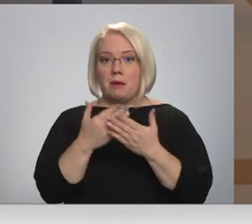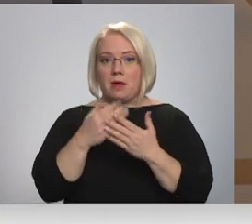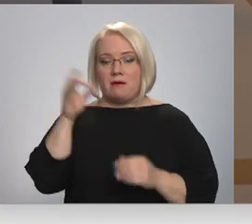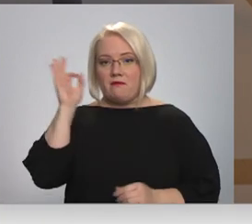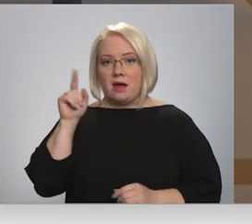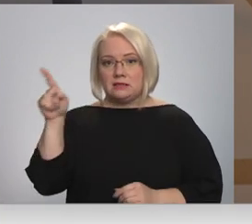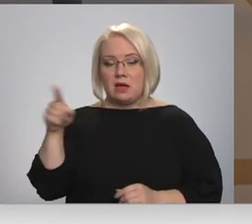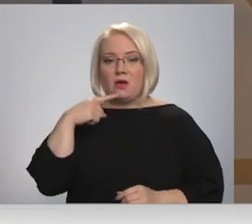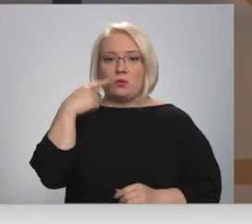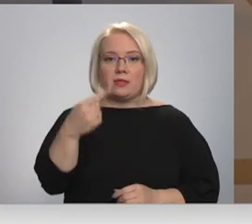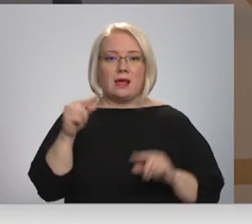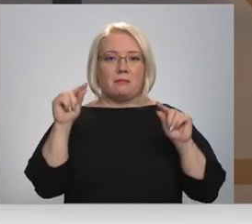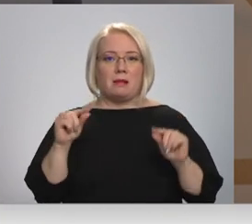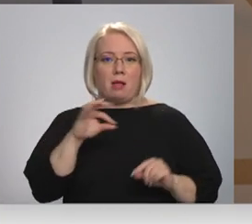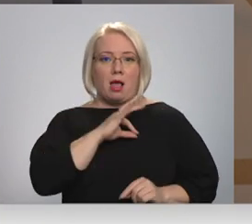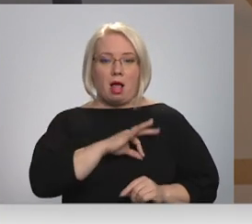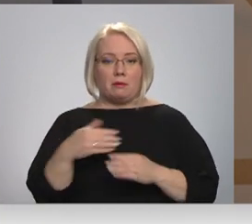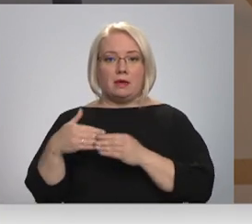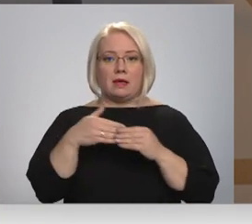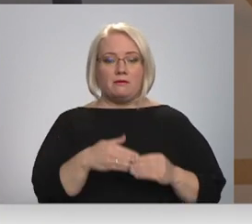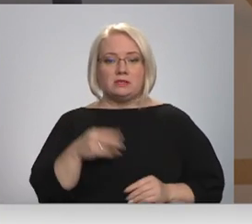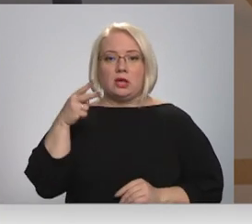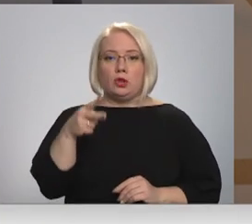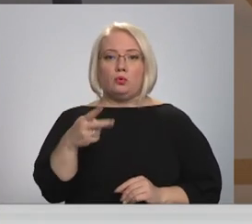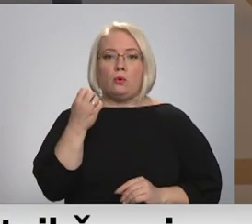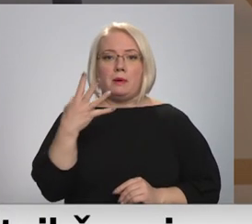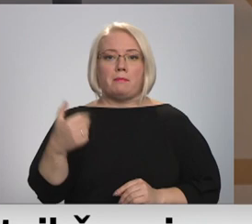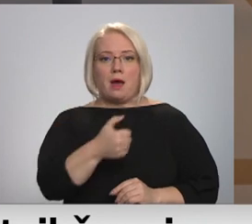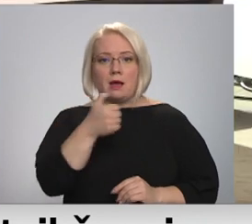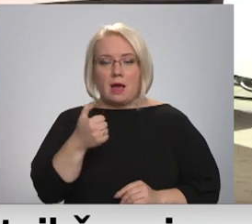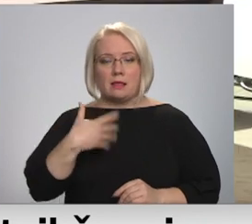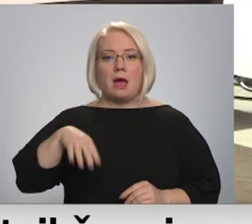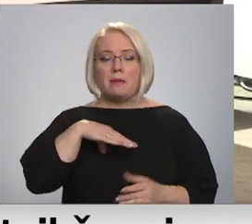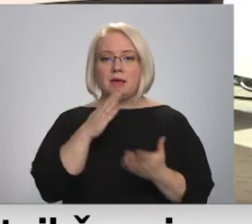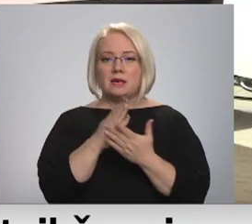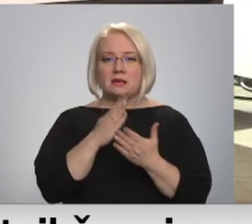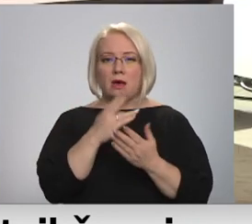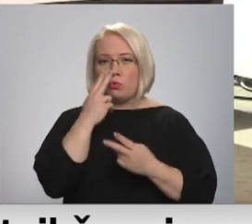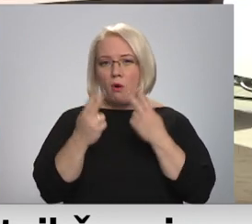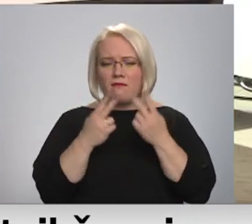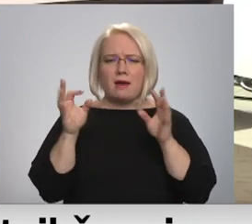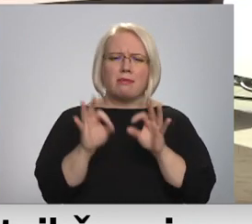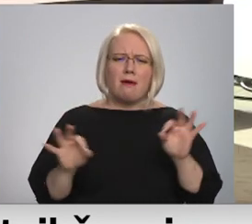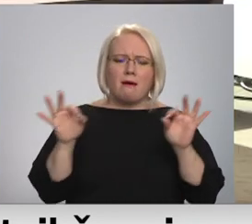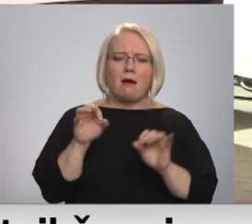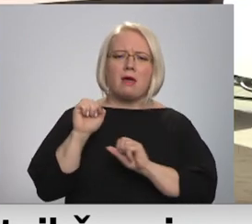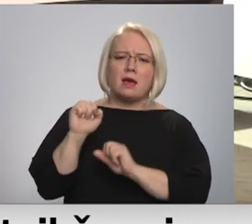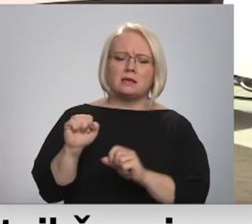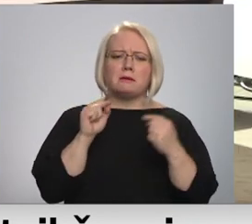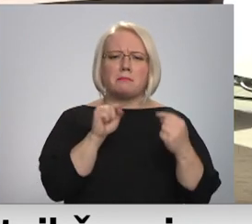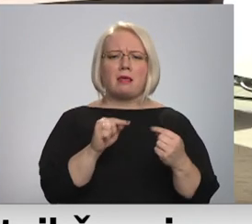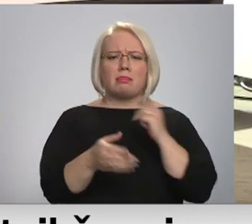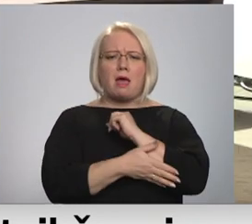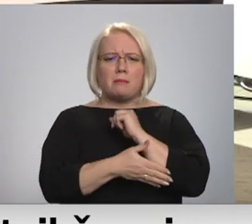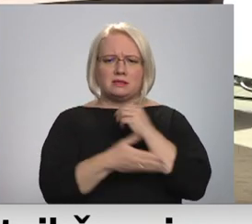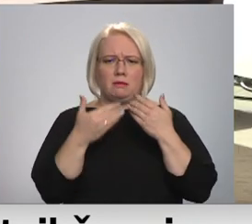noteikta minimālā alga tika ieviesta 2015. gadā, un mēs esam novērojuši, ka nekāda aizsardzība pret nabadzību tā nav,